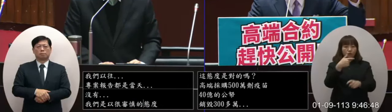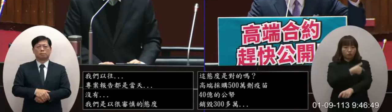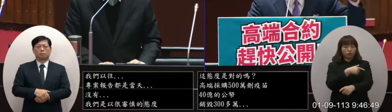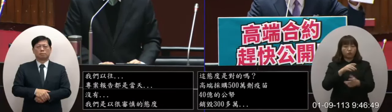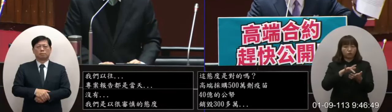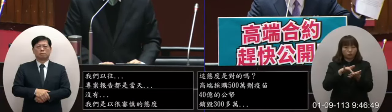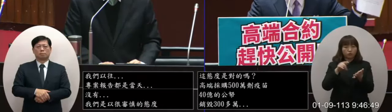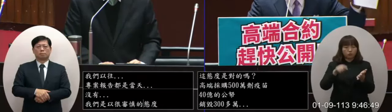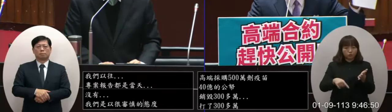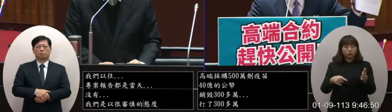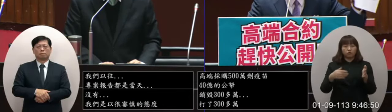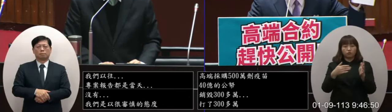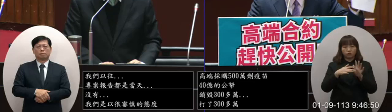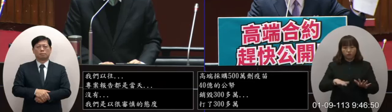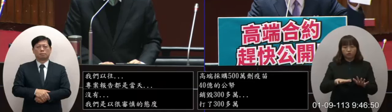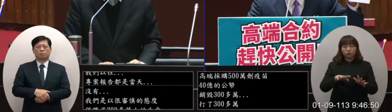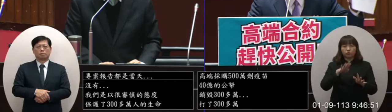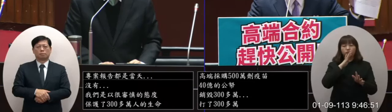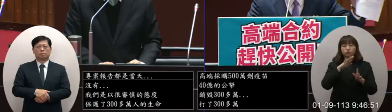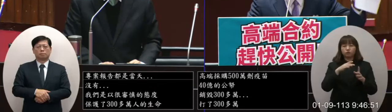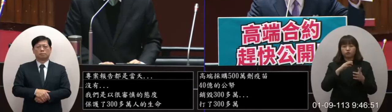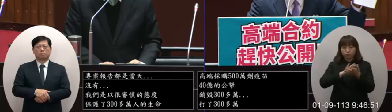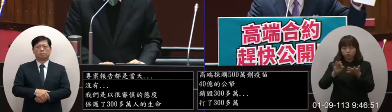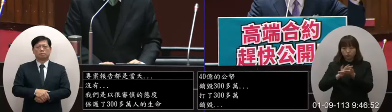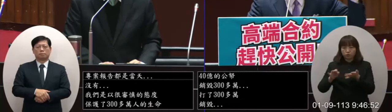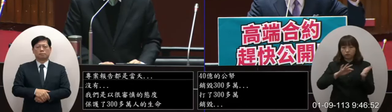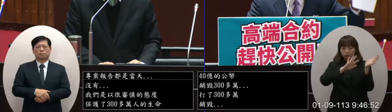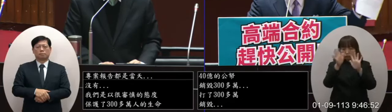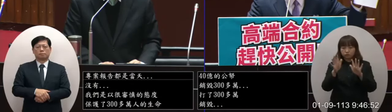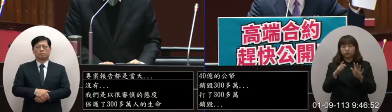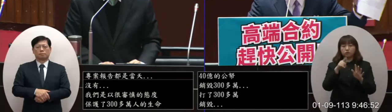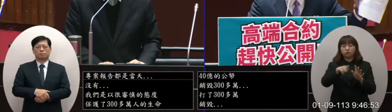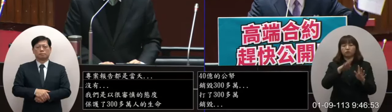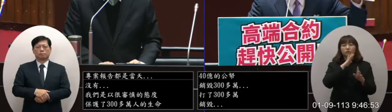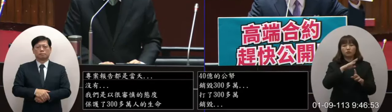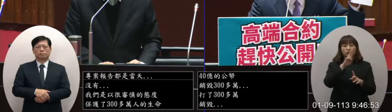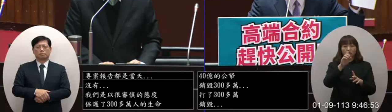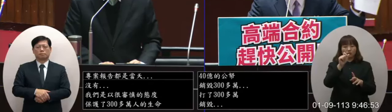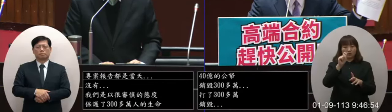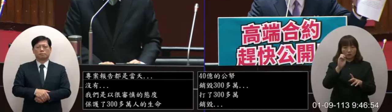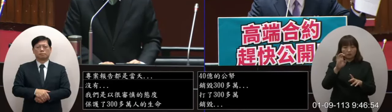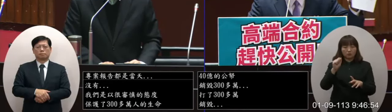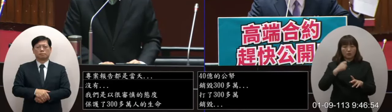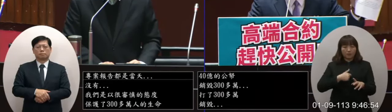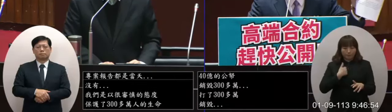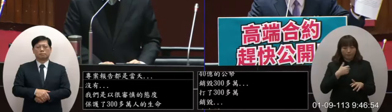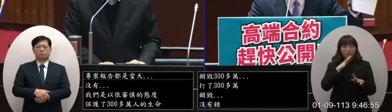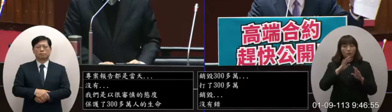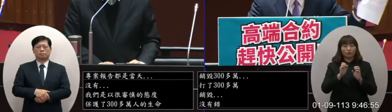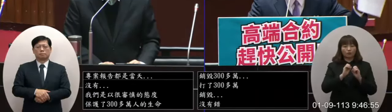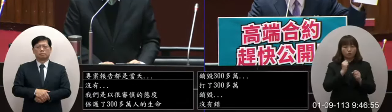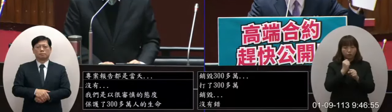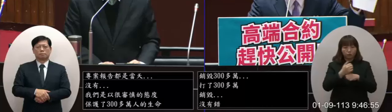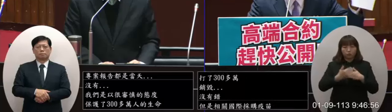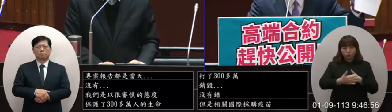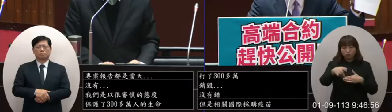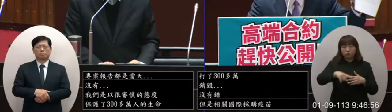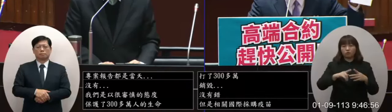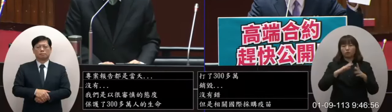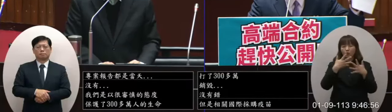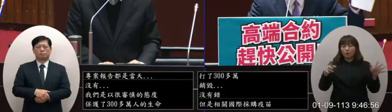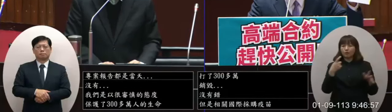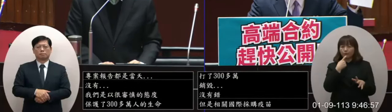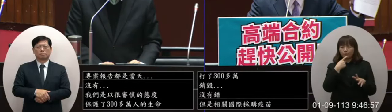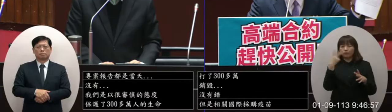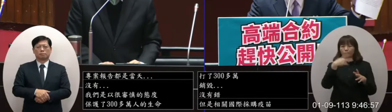今天有相關已經可以使用的狀況下你的EUA你的實際在推動的過程中這麼多